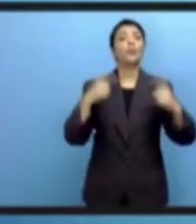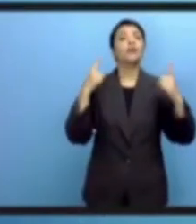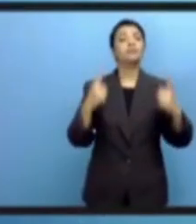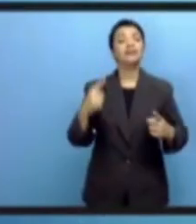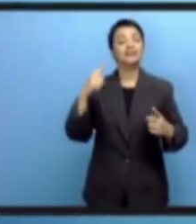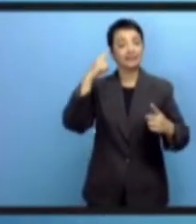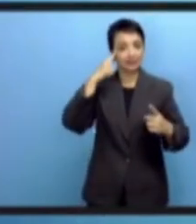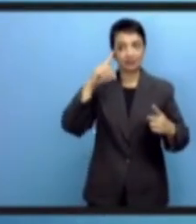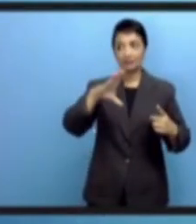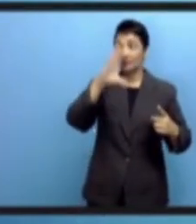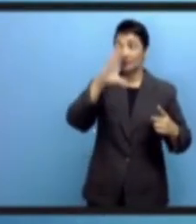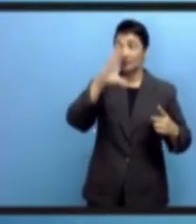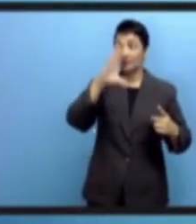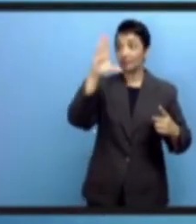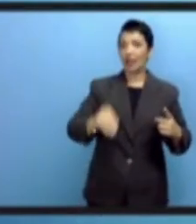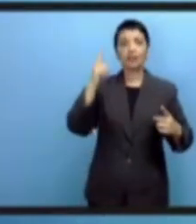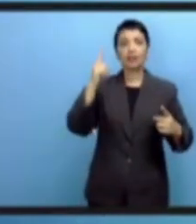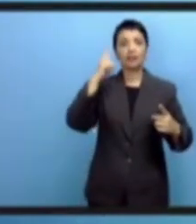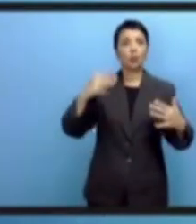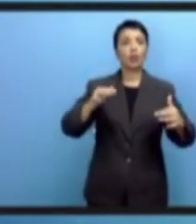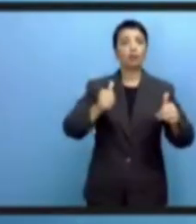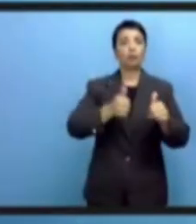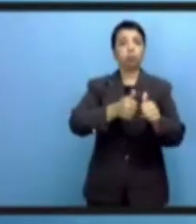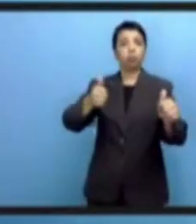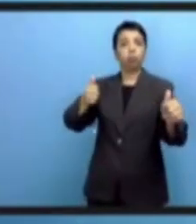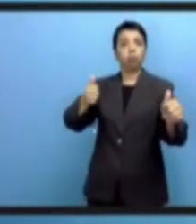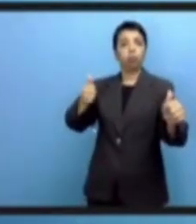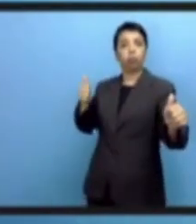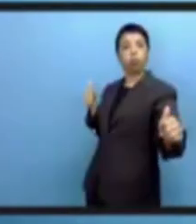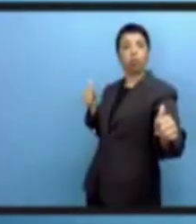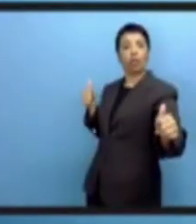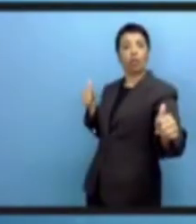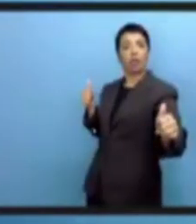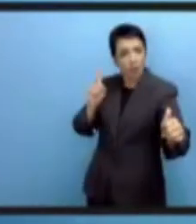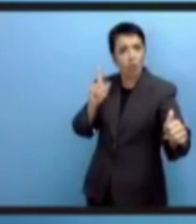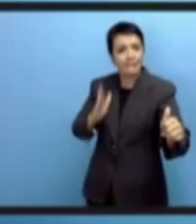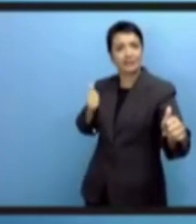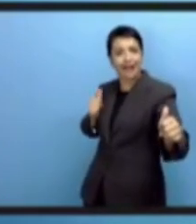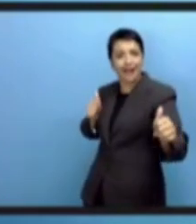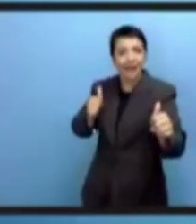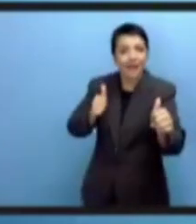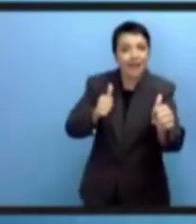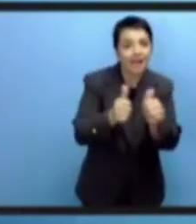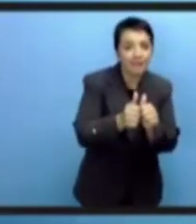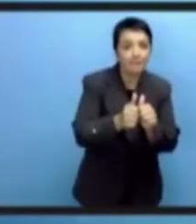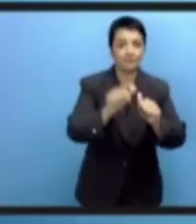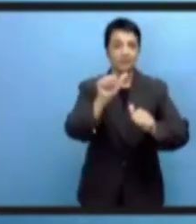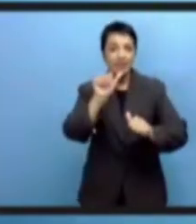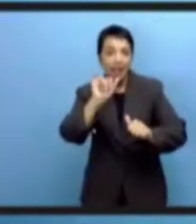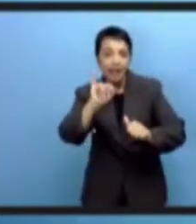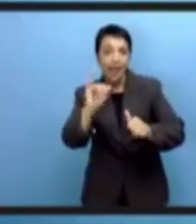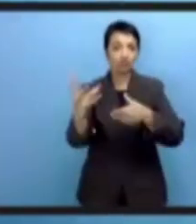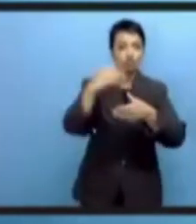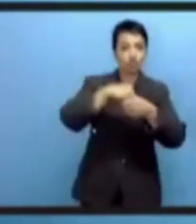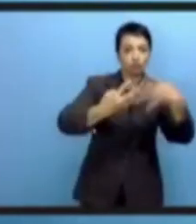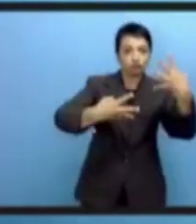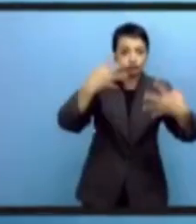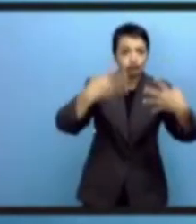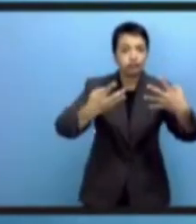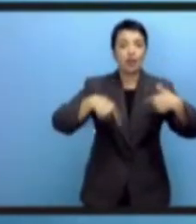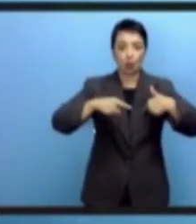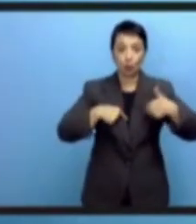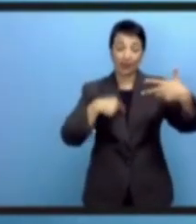техническая проблема для всех. И нам необходимо обеспечить, чтобы Африка не отстала